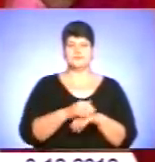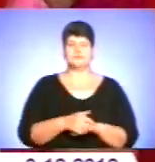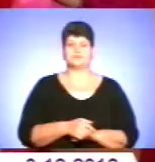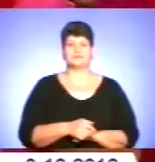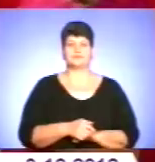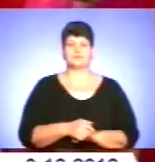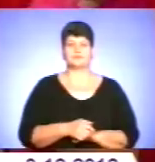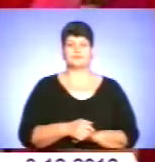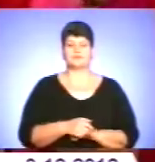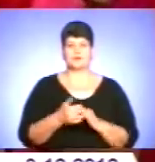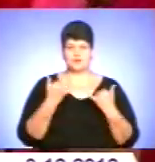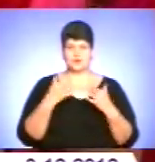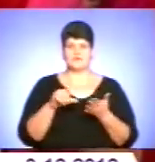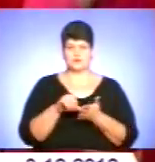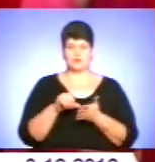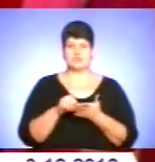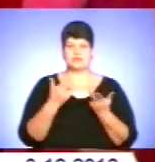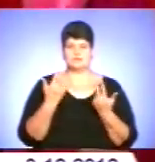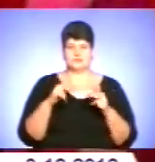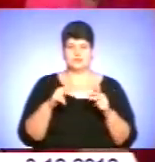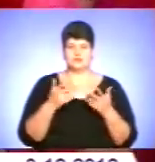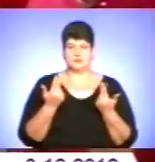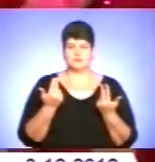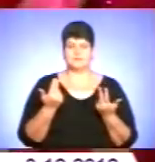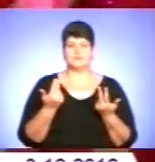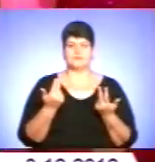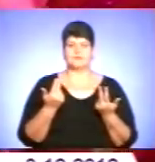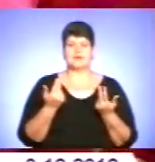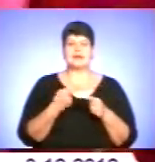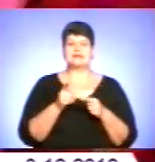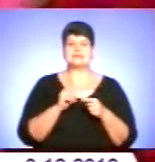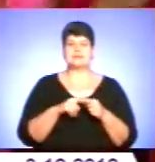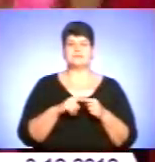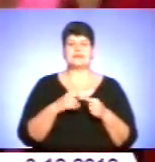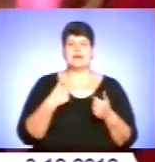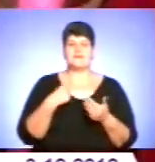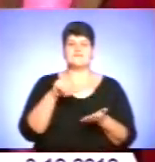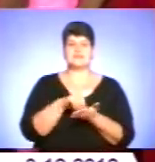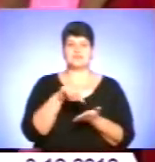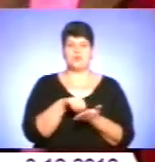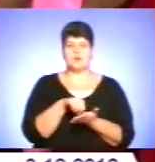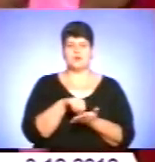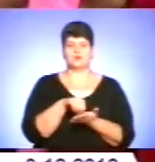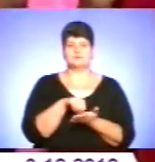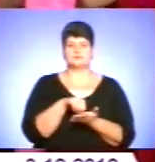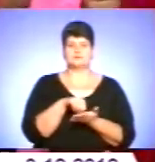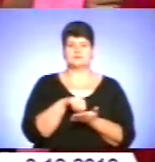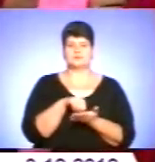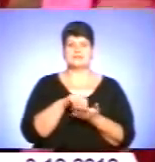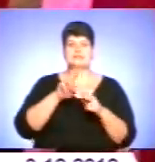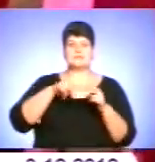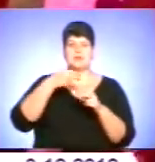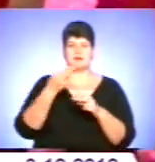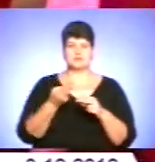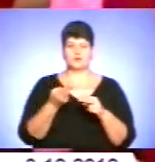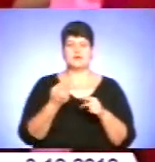виступаєш, танцюєш? Так. Розкажи, що це за номер? Це номер… Я виступаю з гімнастикою.